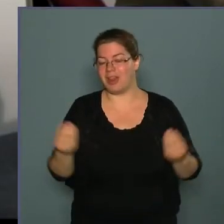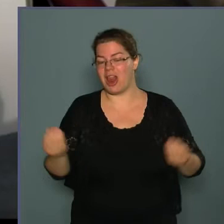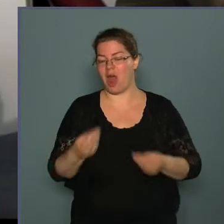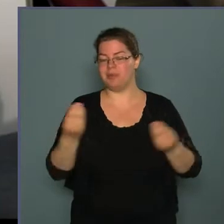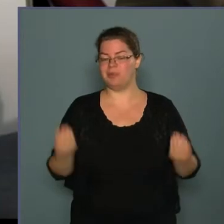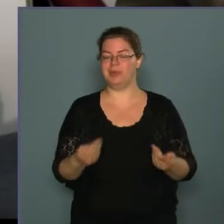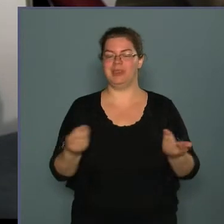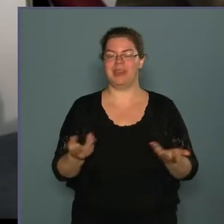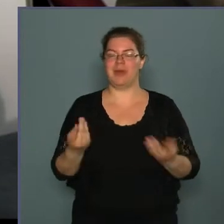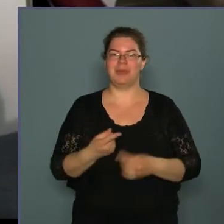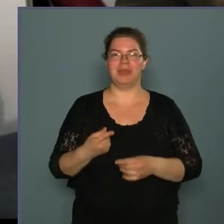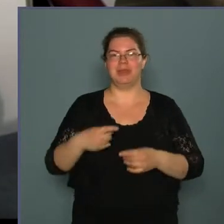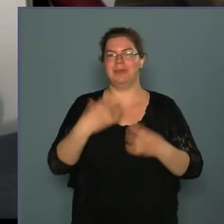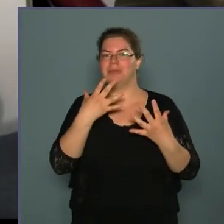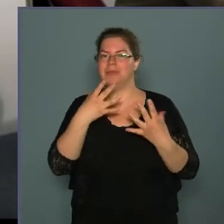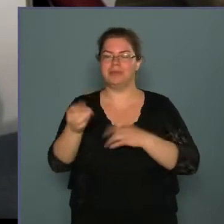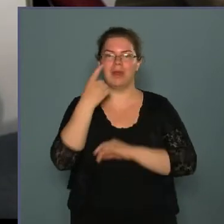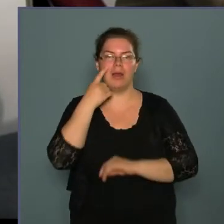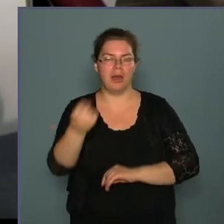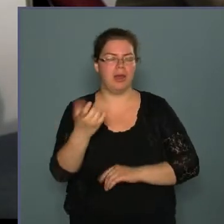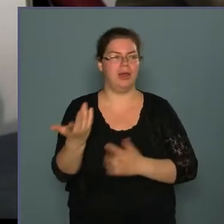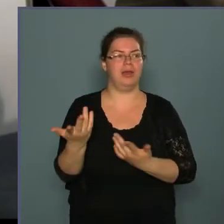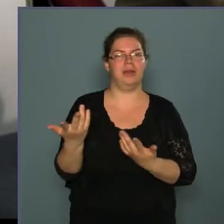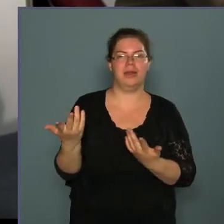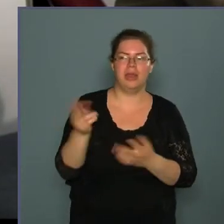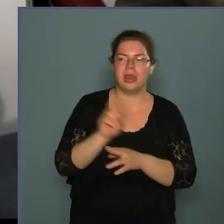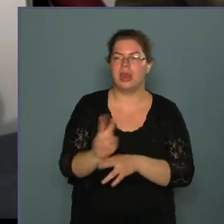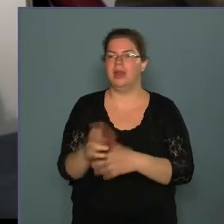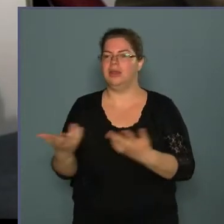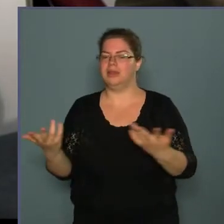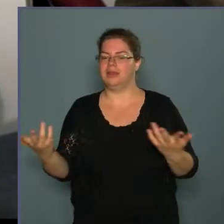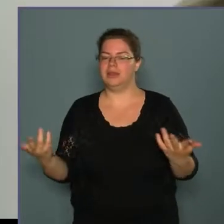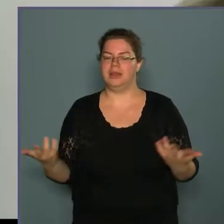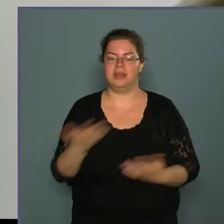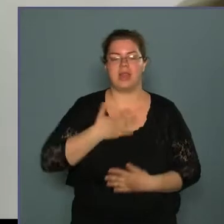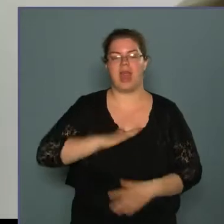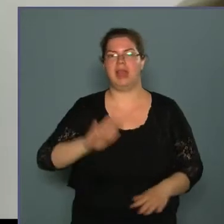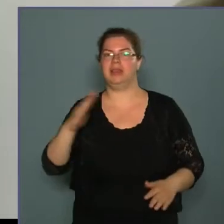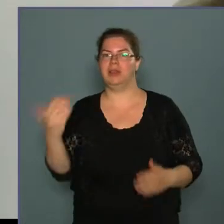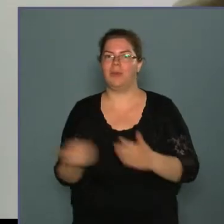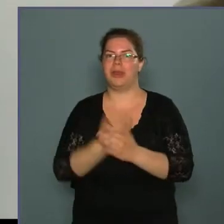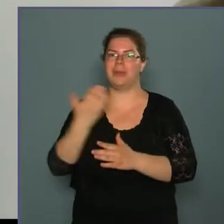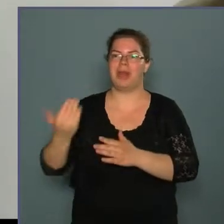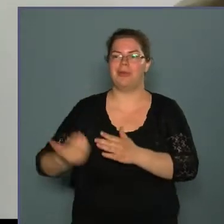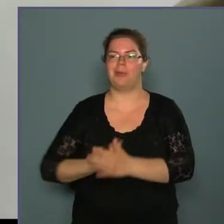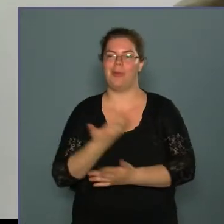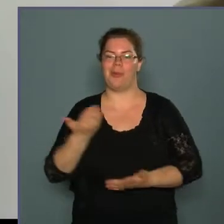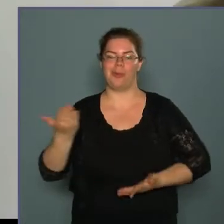ami megragadja a figyelmét, nézi, szereti újra meg újra